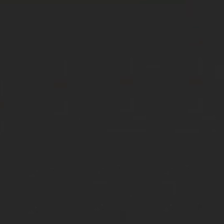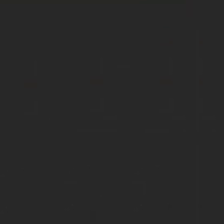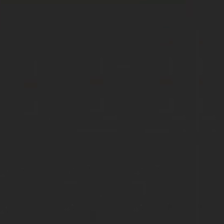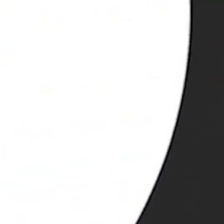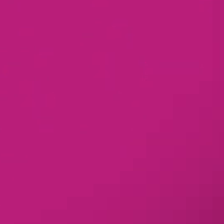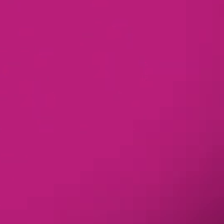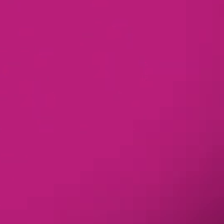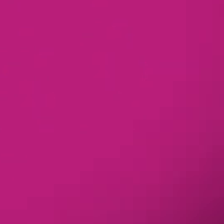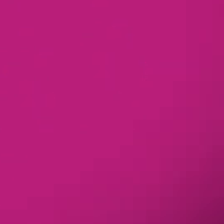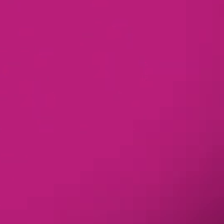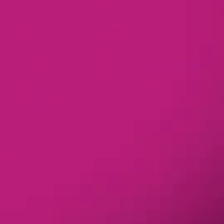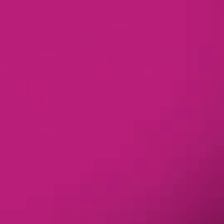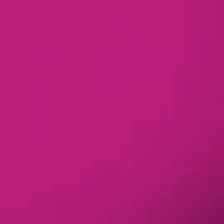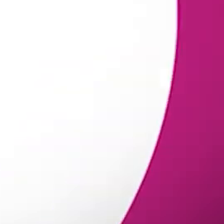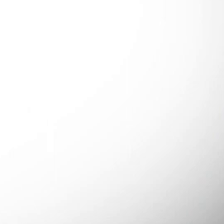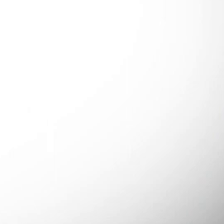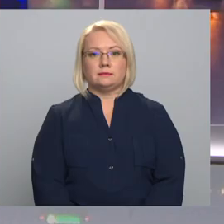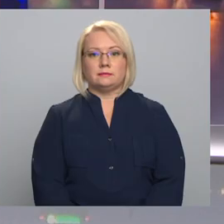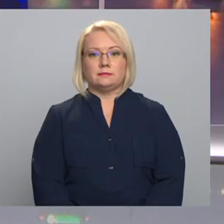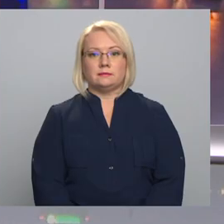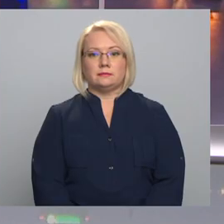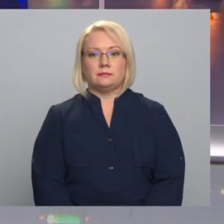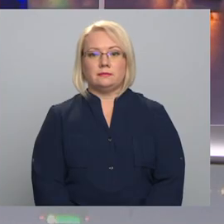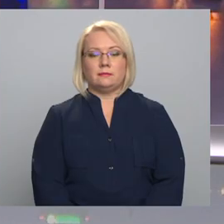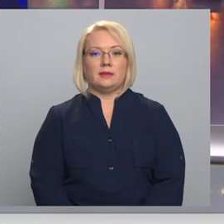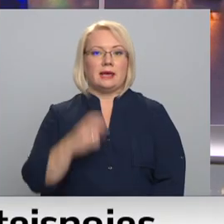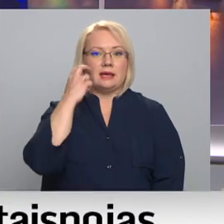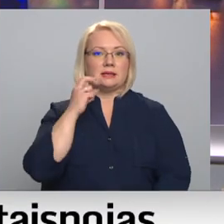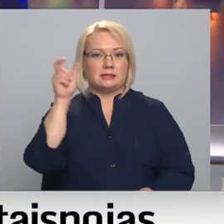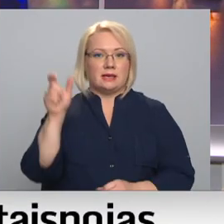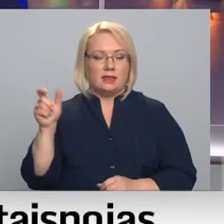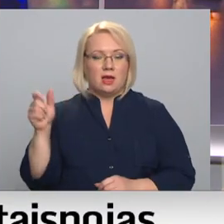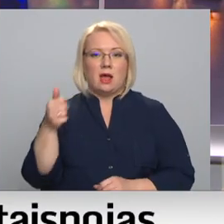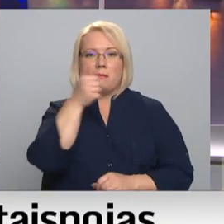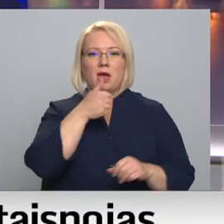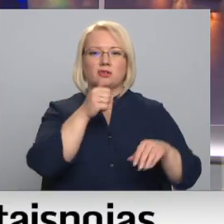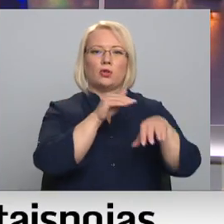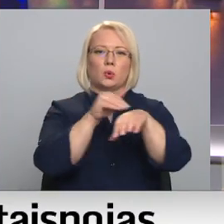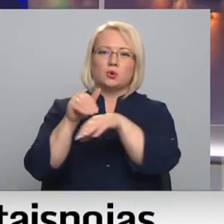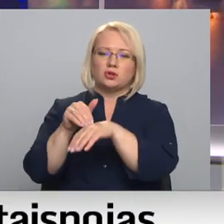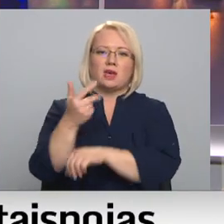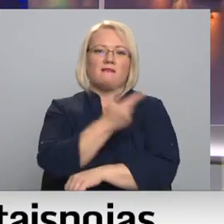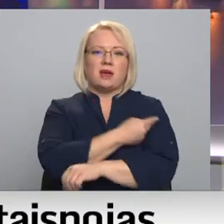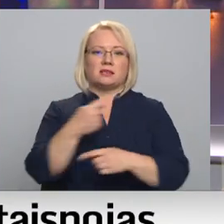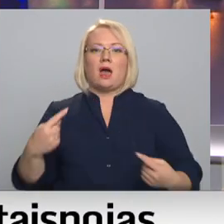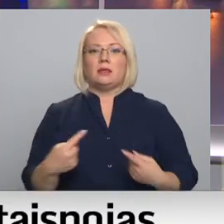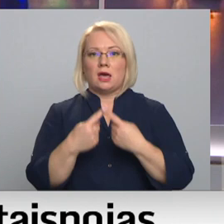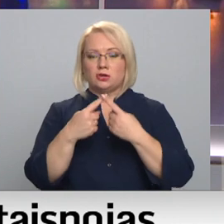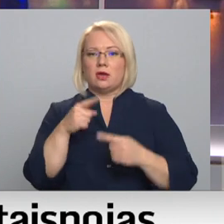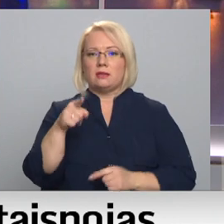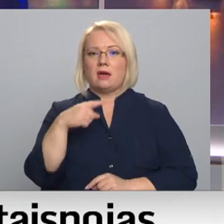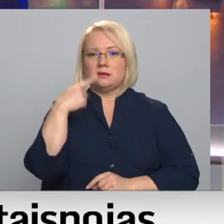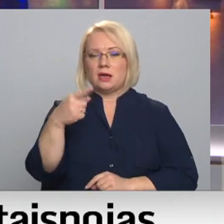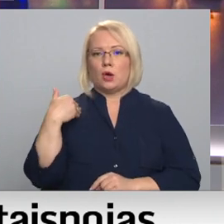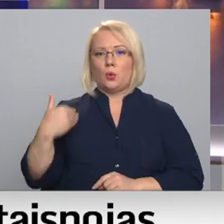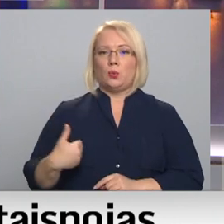Re, visi ēters ir te! Senioru personīgi uzrunāšana vakcinēties ir attaisnojusies, tā secina